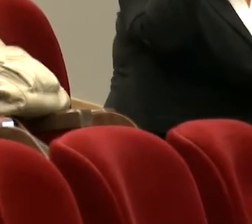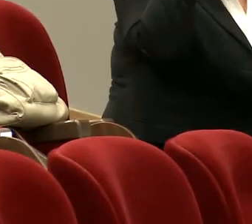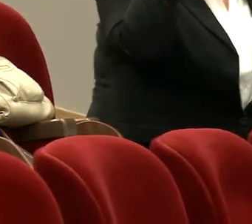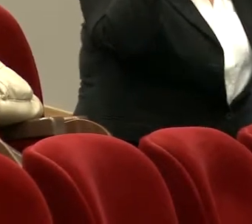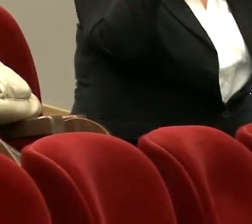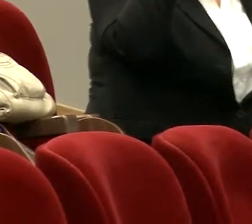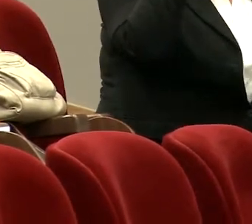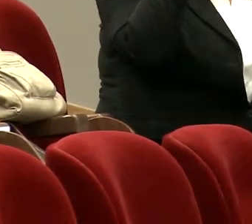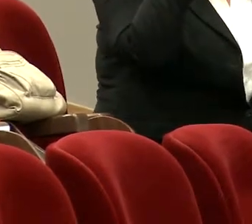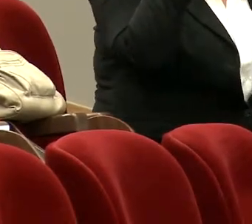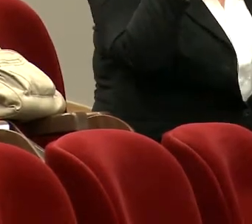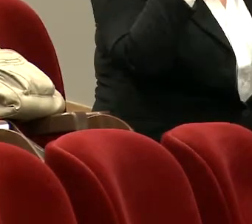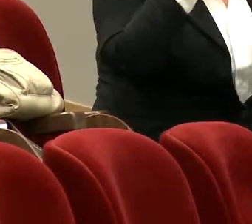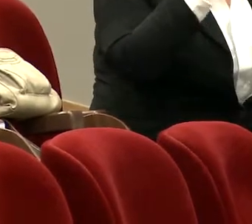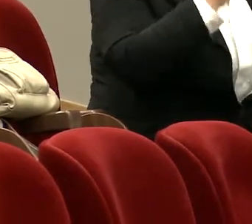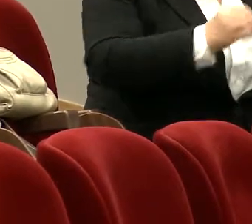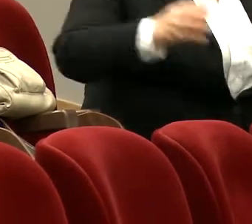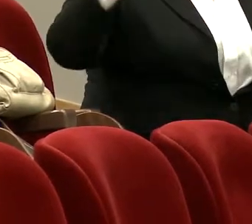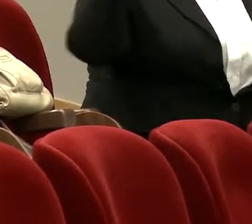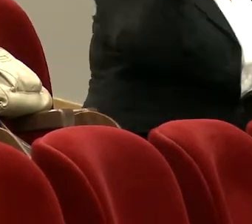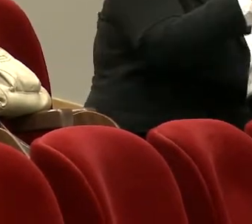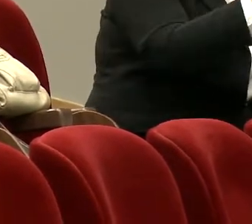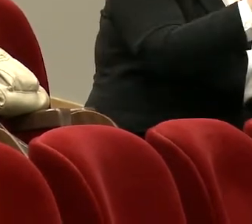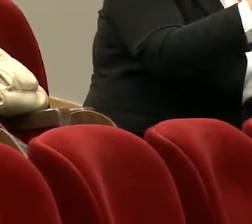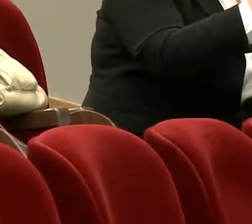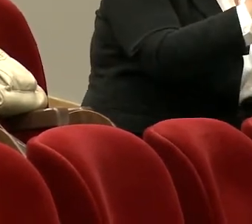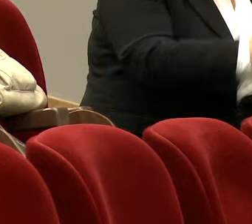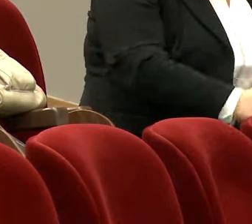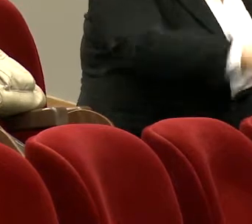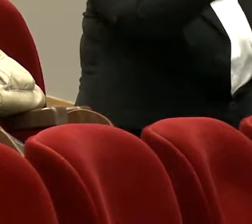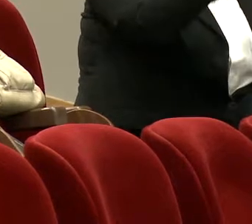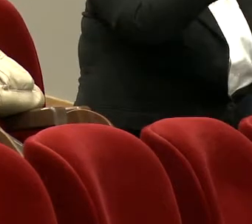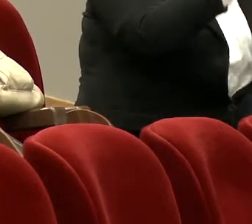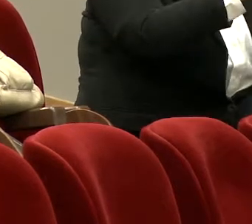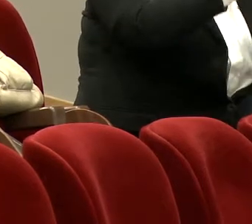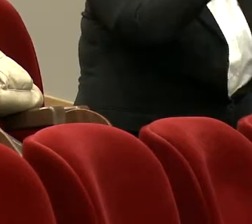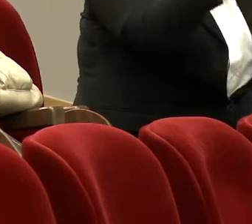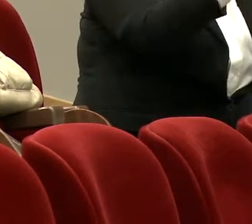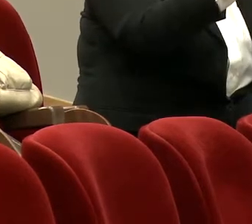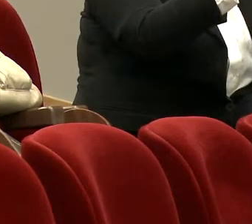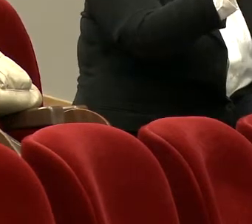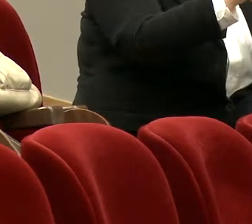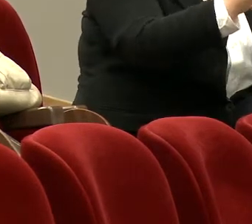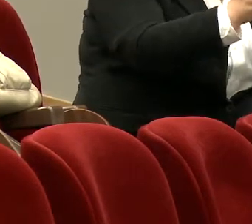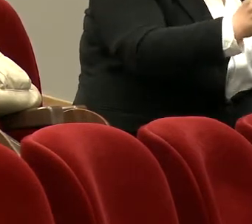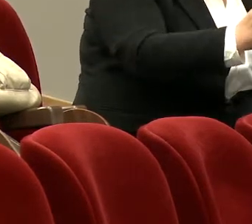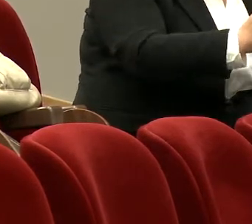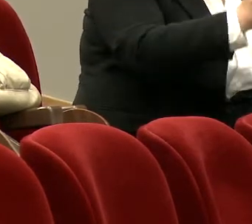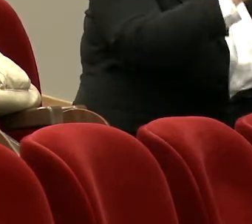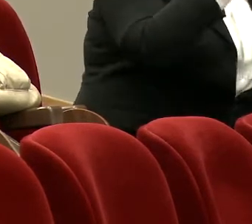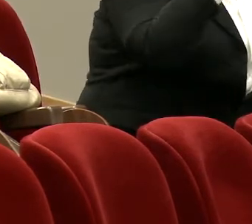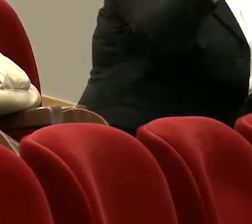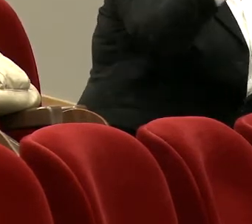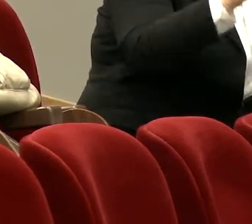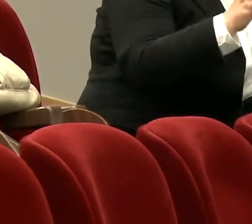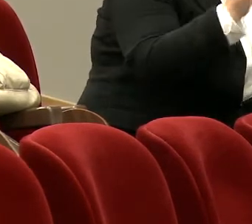posiedzeniem wspólnym ministra pracy, wchodzi jak i swój ministerstwa zdrowia, można zrobić, połączyć, zmienić koncepcję systemów orzeczyniczych,